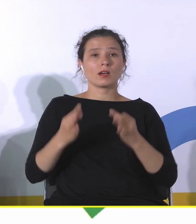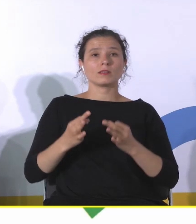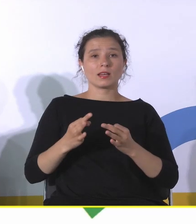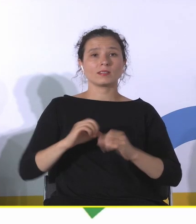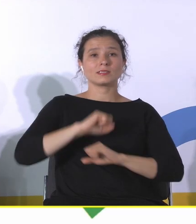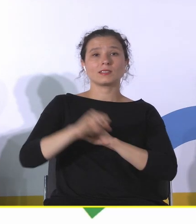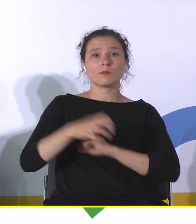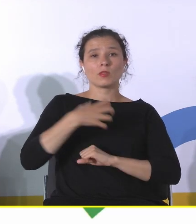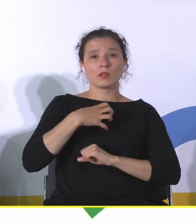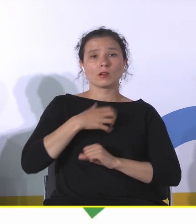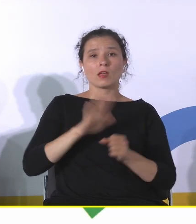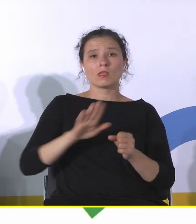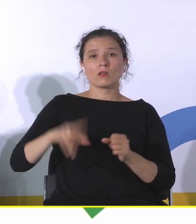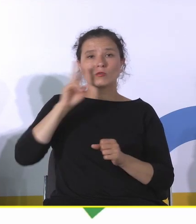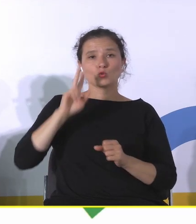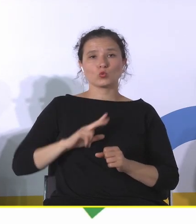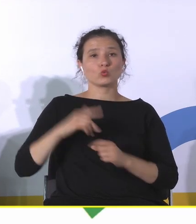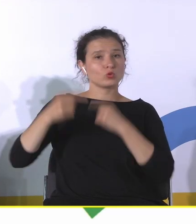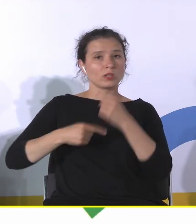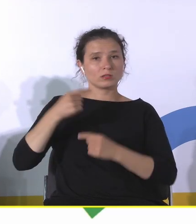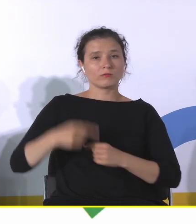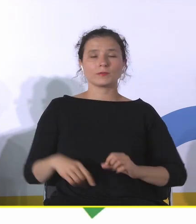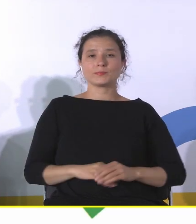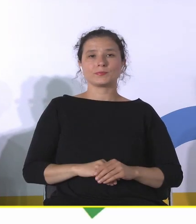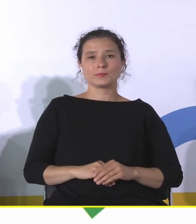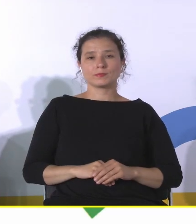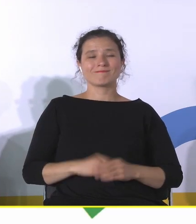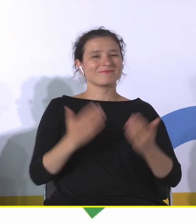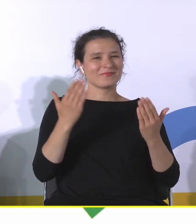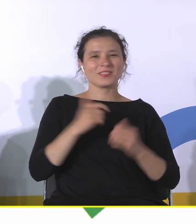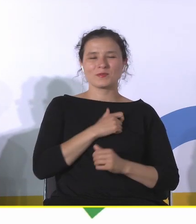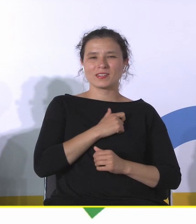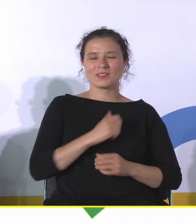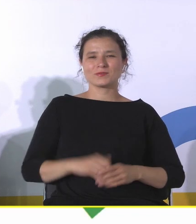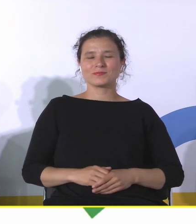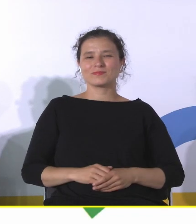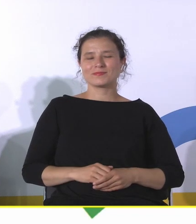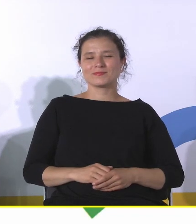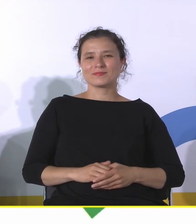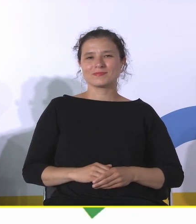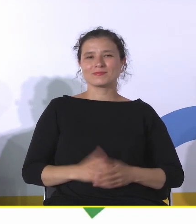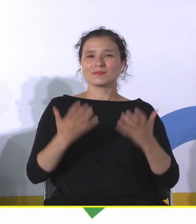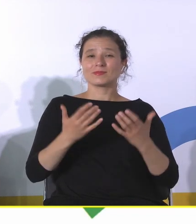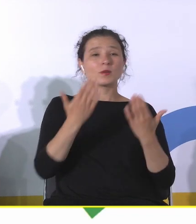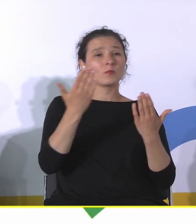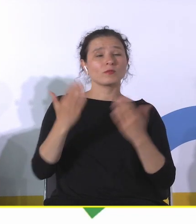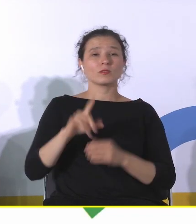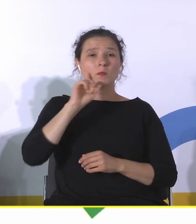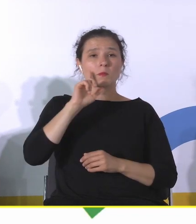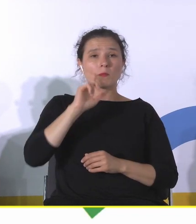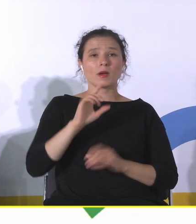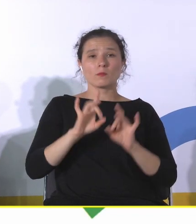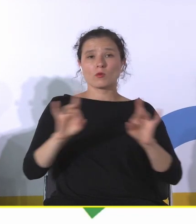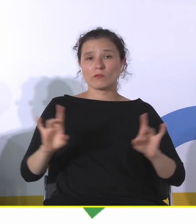Narodowego Instytutu Dziedzictwa. Witam serdecznie. Chciałem też przywitać Pana Profesora